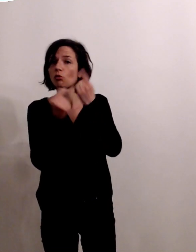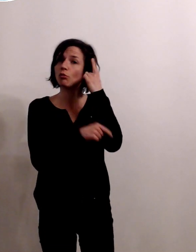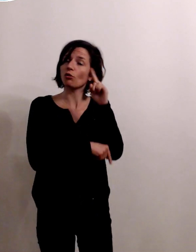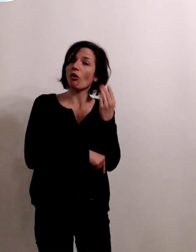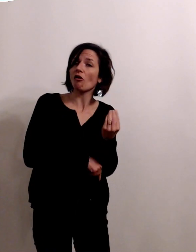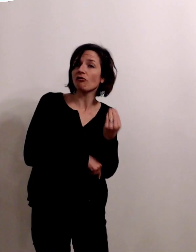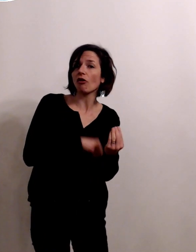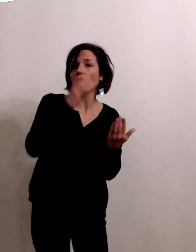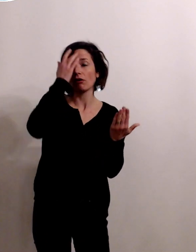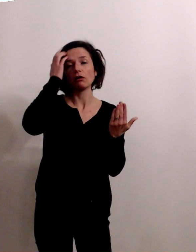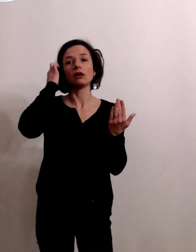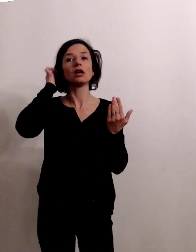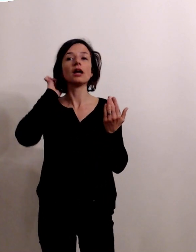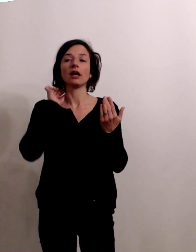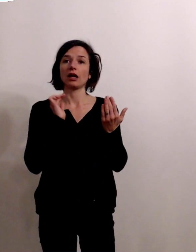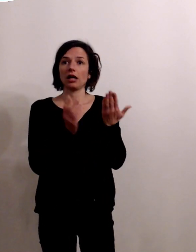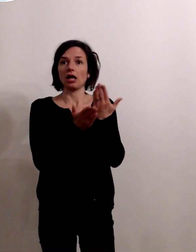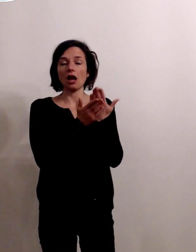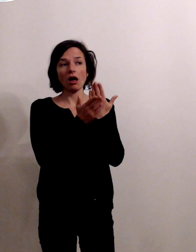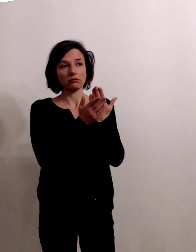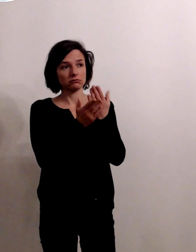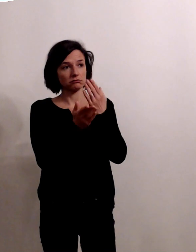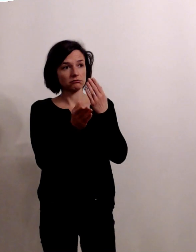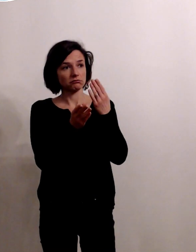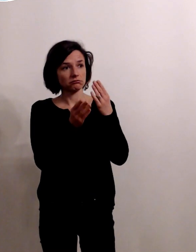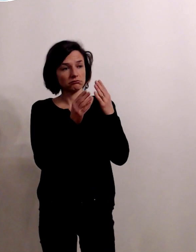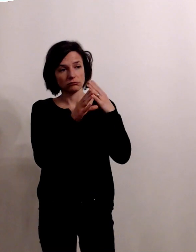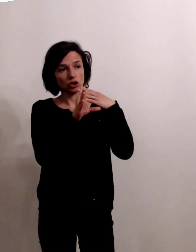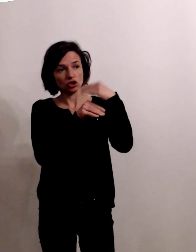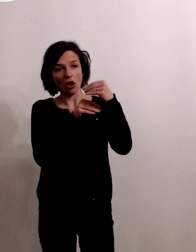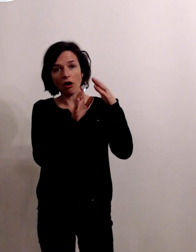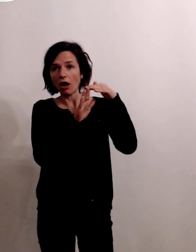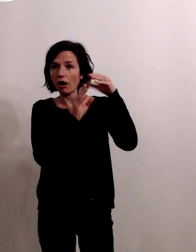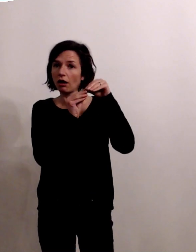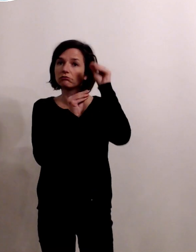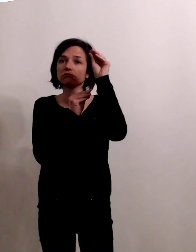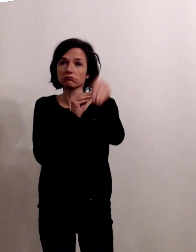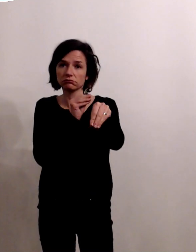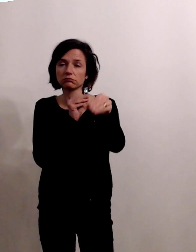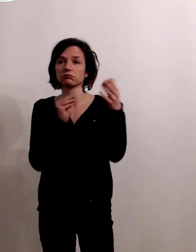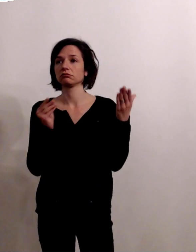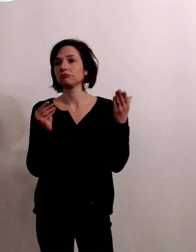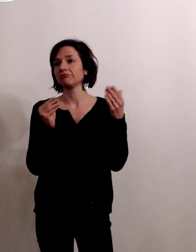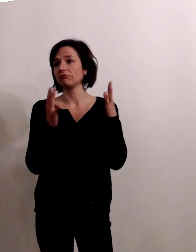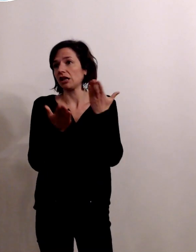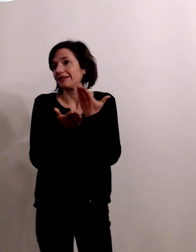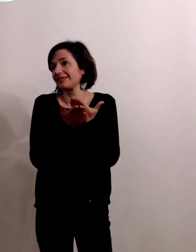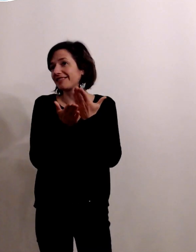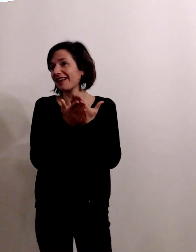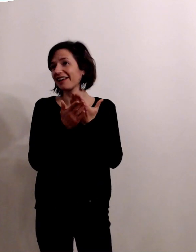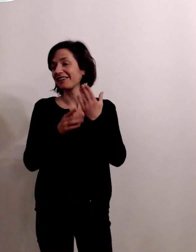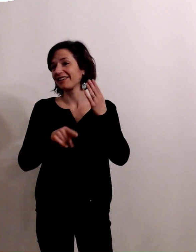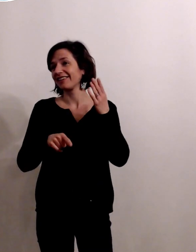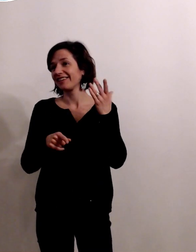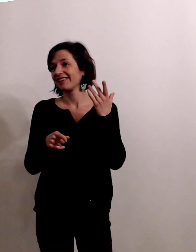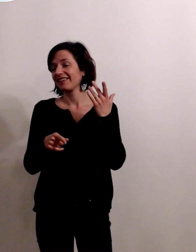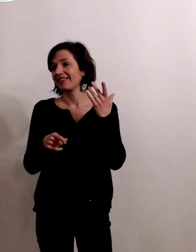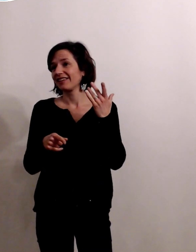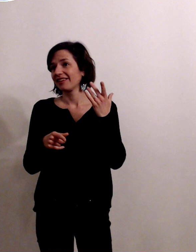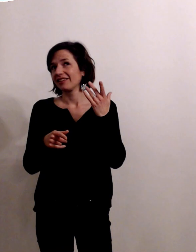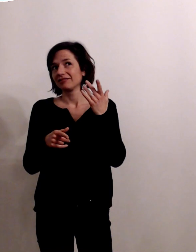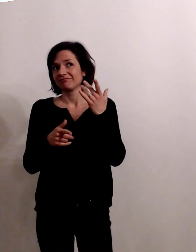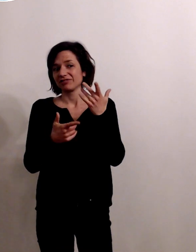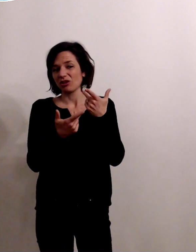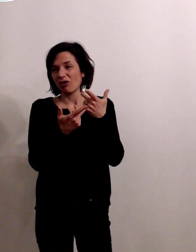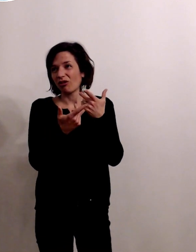on est dans une sortie standard ou retardée les termes ne sont pas forcément très adaptés je trouve parce